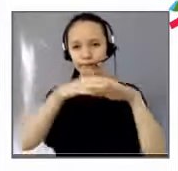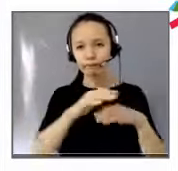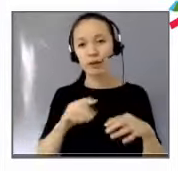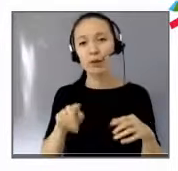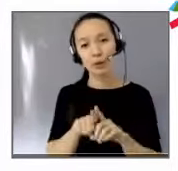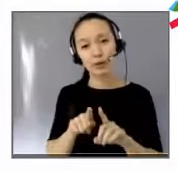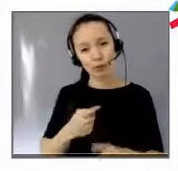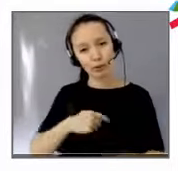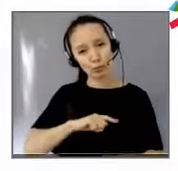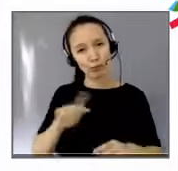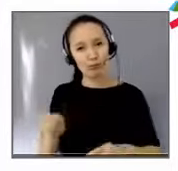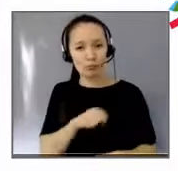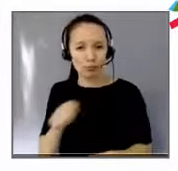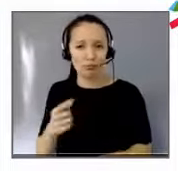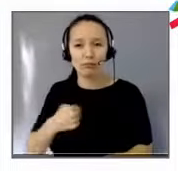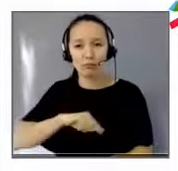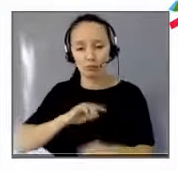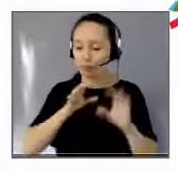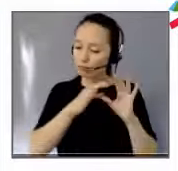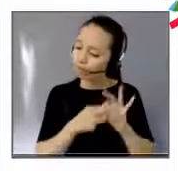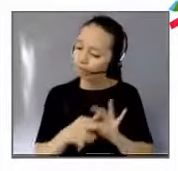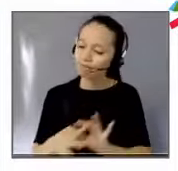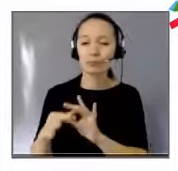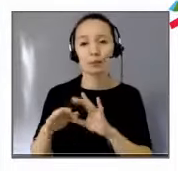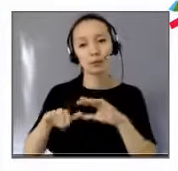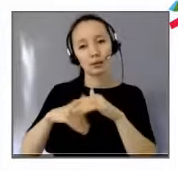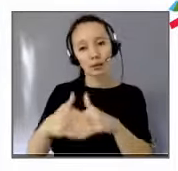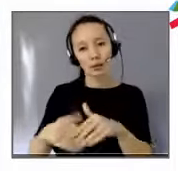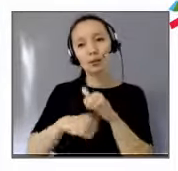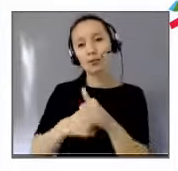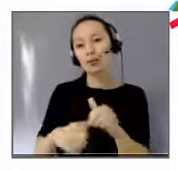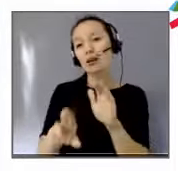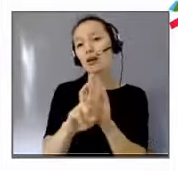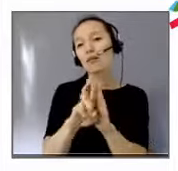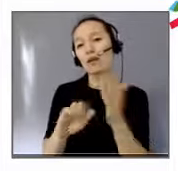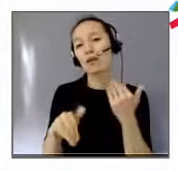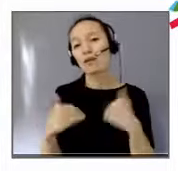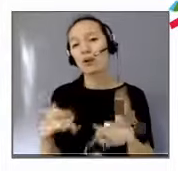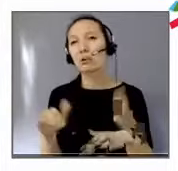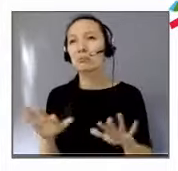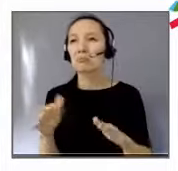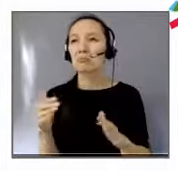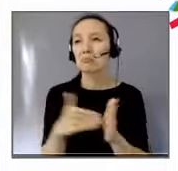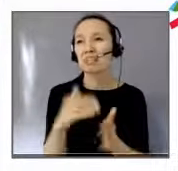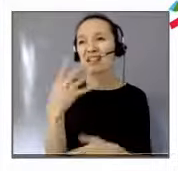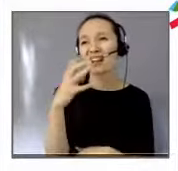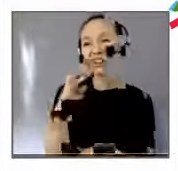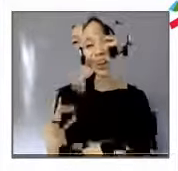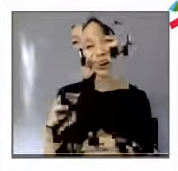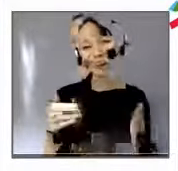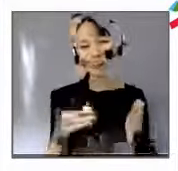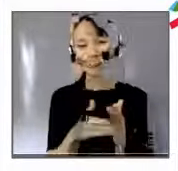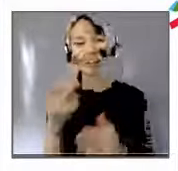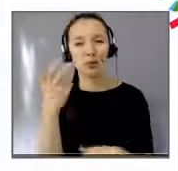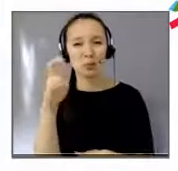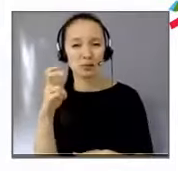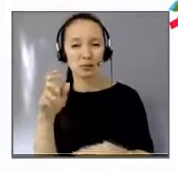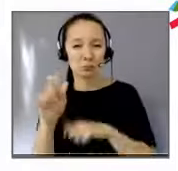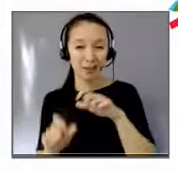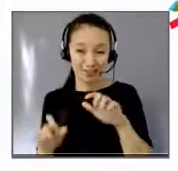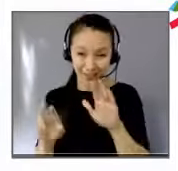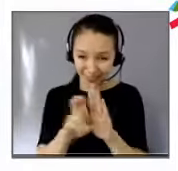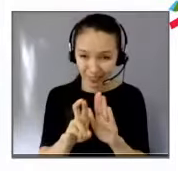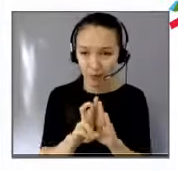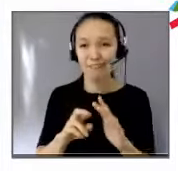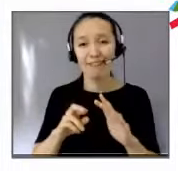les référents handicap. Il à peu près 1300, 1400 référents qui sont actifs et c'est vrai que j'ai l'habitude de le dire,